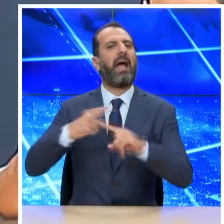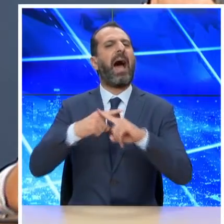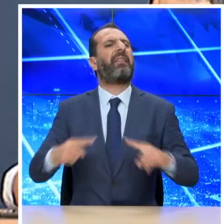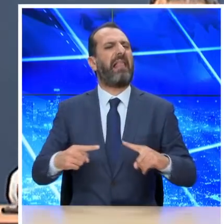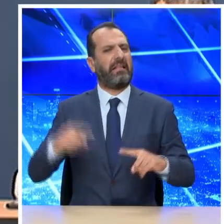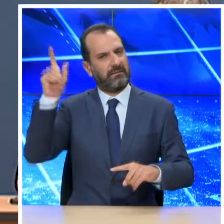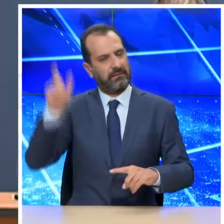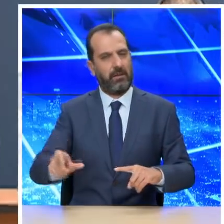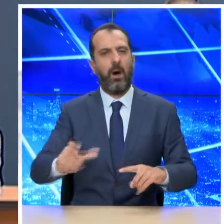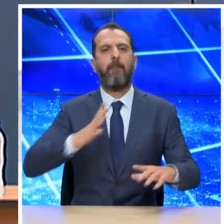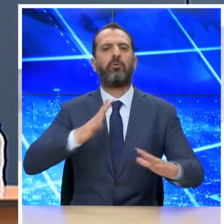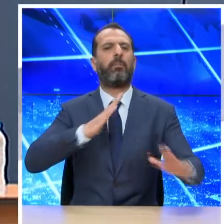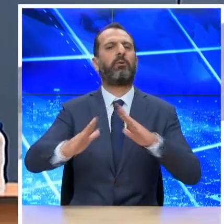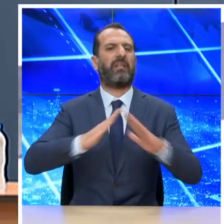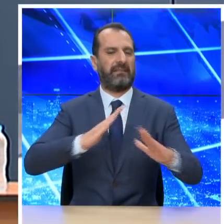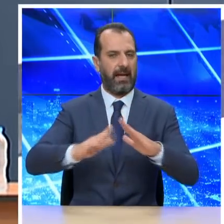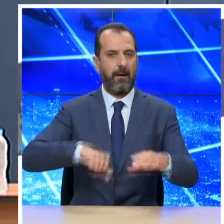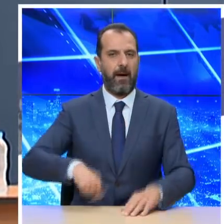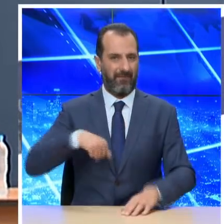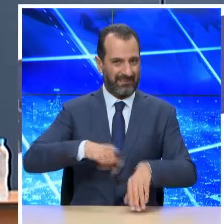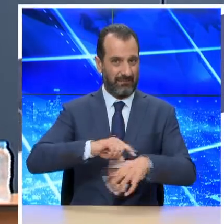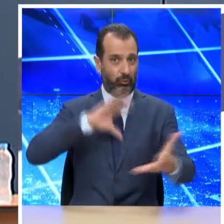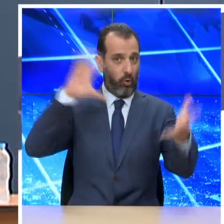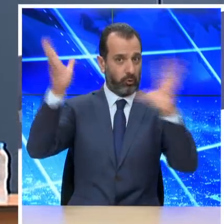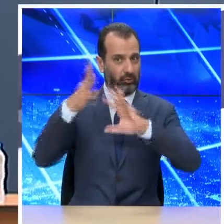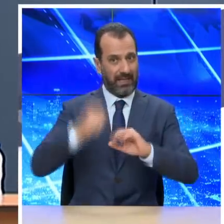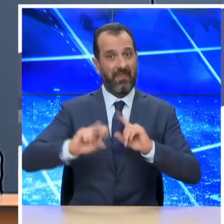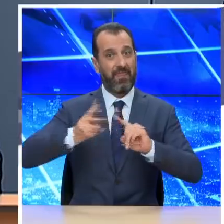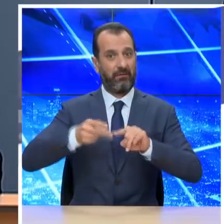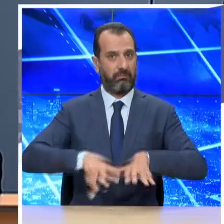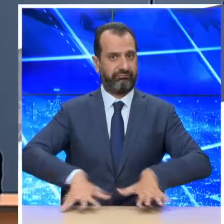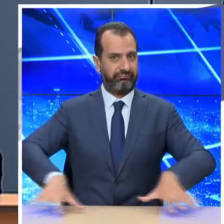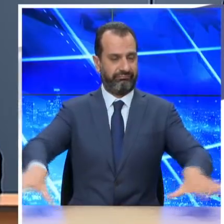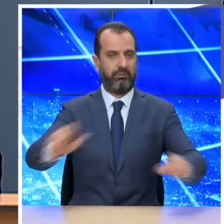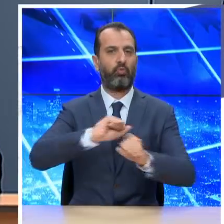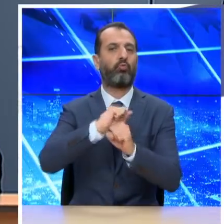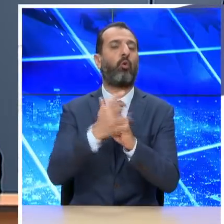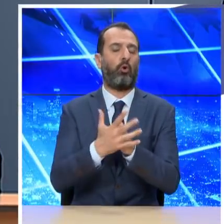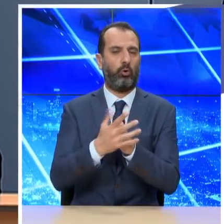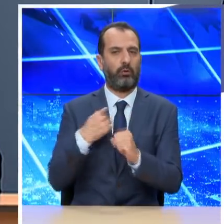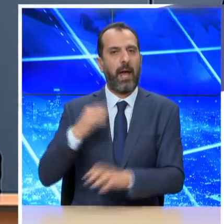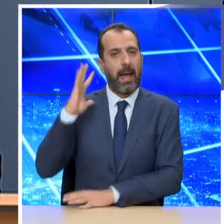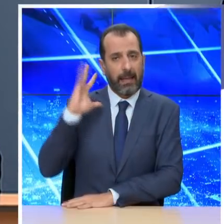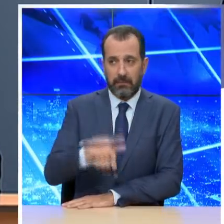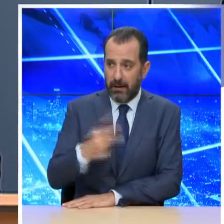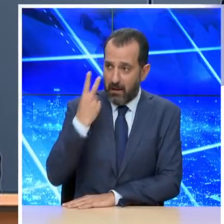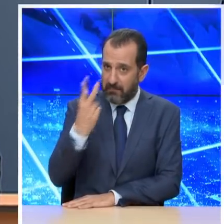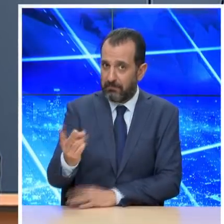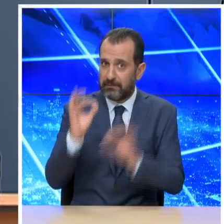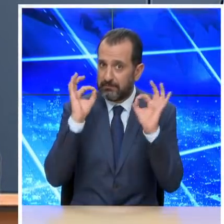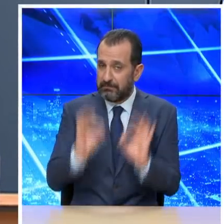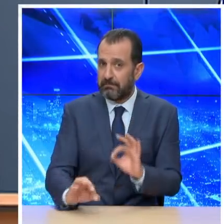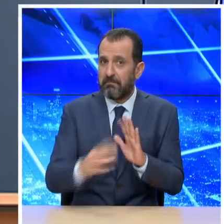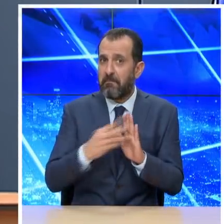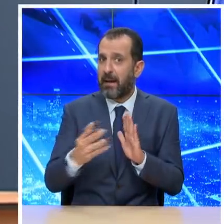Παρατηρούμε το δεύτερο κύμα κορονοϊού που βρίστησε εξέλιξη στον κόσμο. Βλέπουμε και επιβεβαιώνουμε μέσα από τα καθημερινά παραδείγματα πόσο μα πόσο